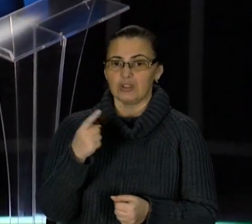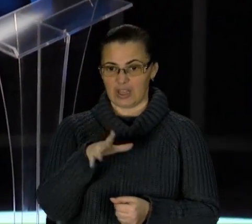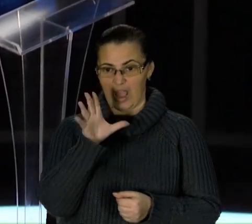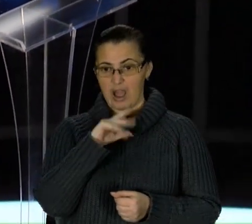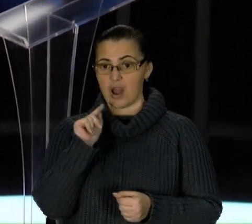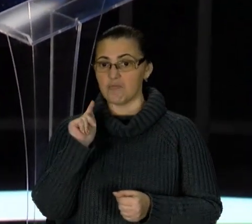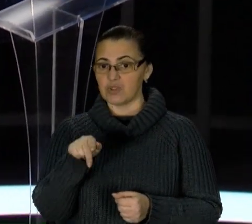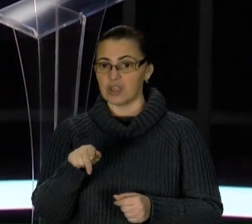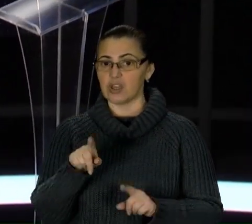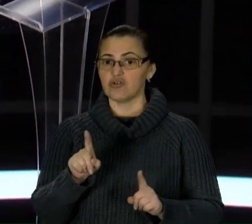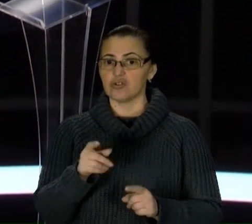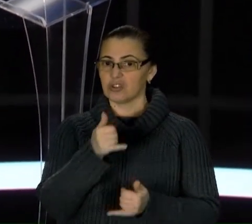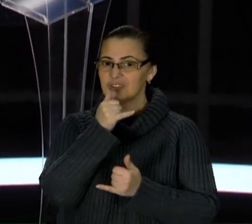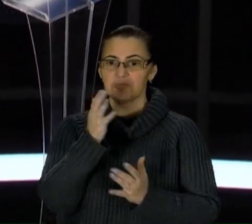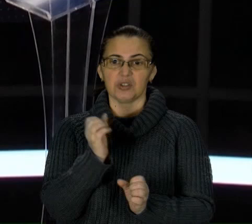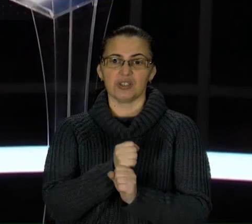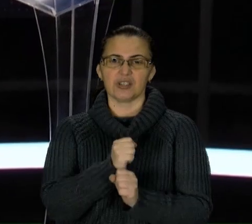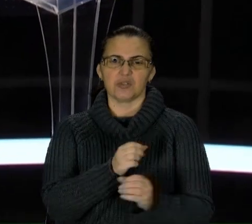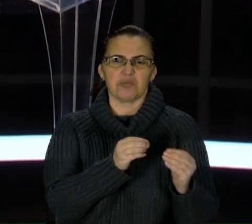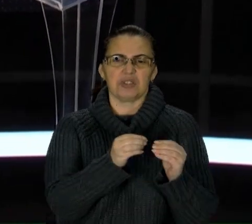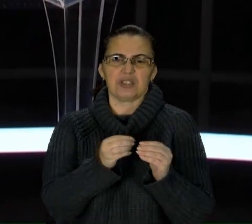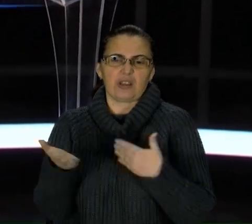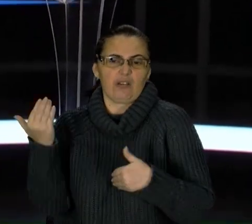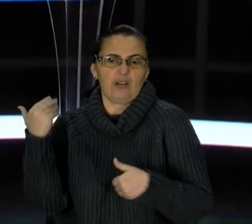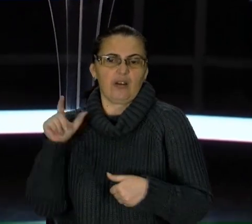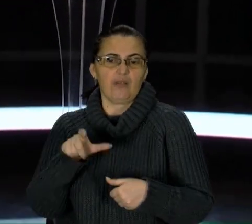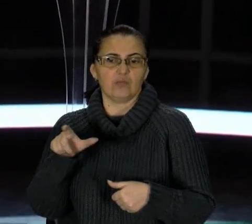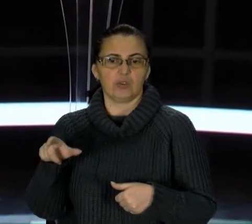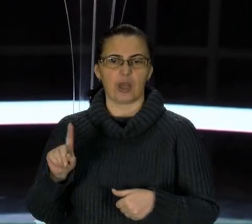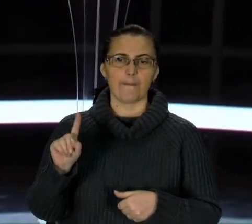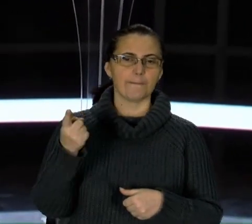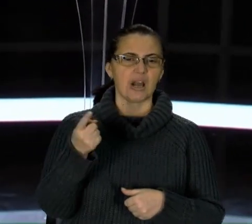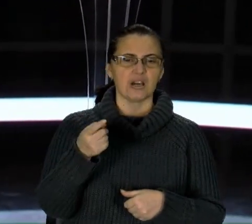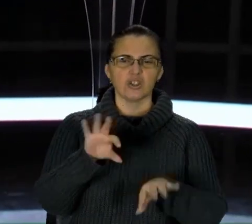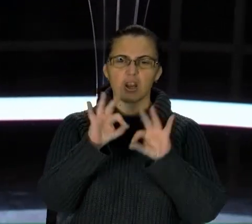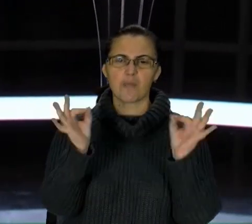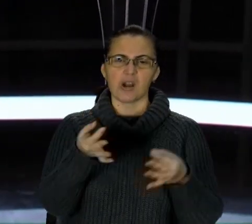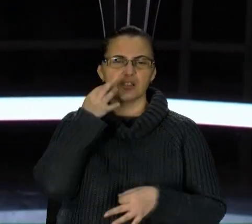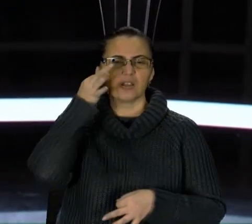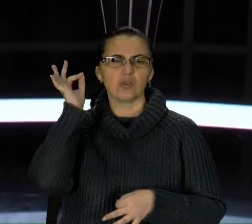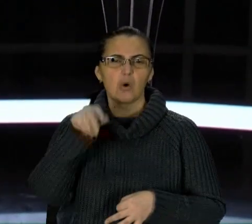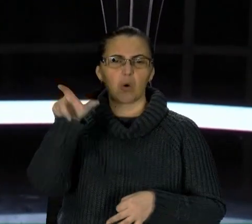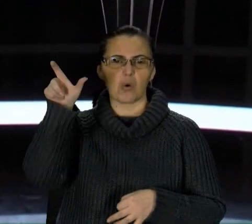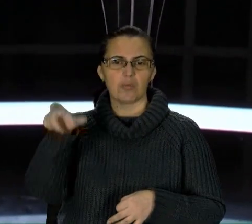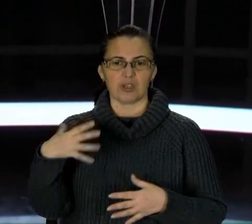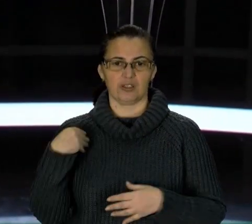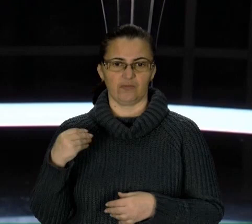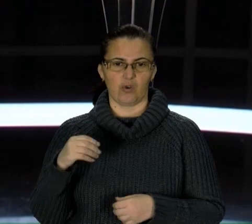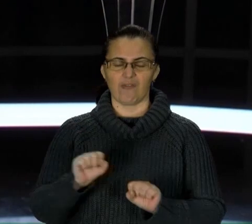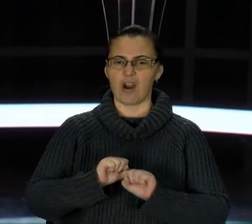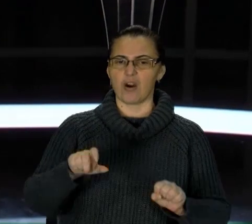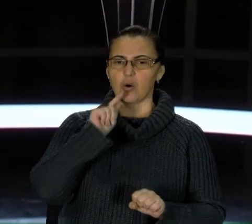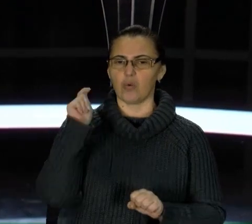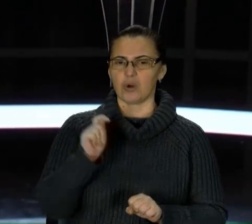чого не ладні були впорядкувати десятки попередників. Перший мистецтвознавець Львова, герой України Борис